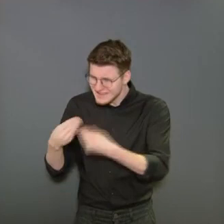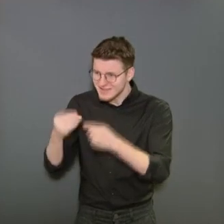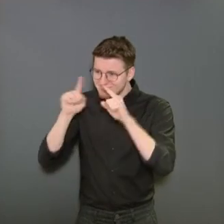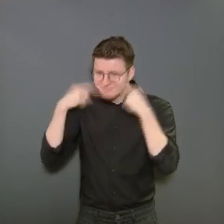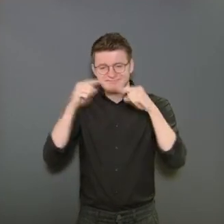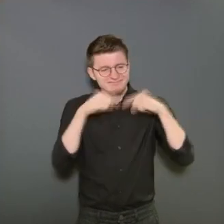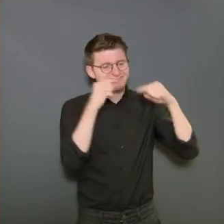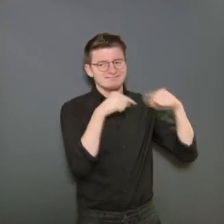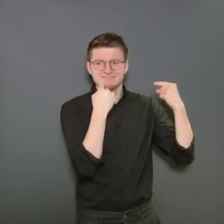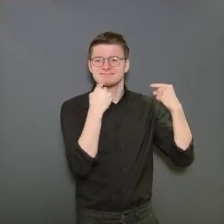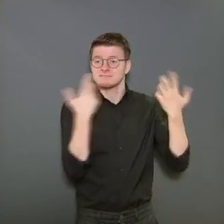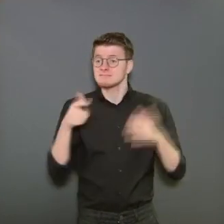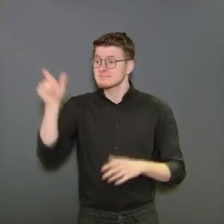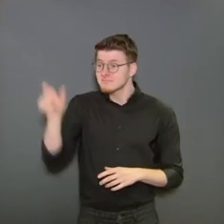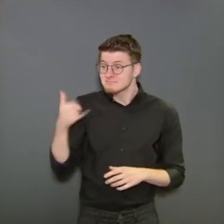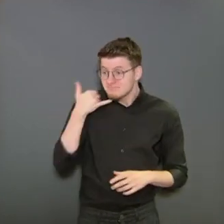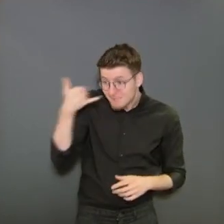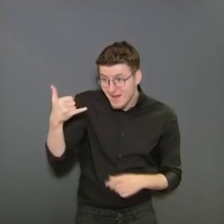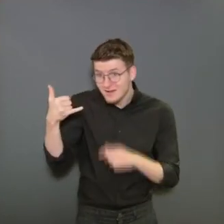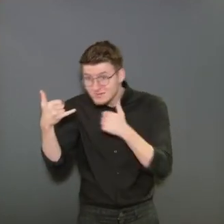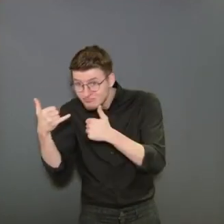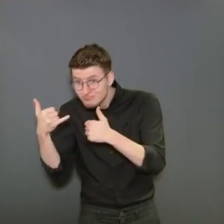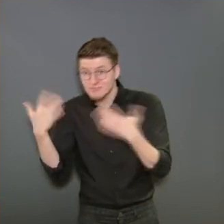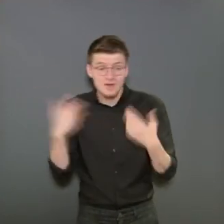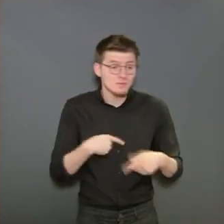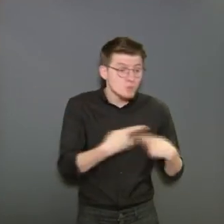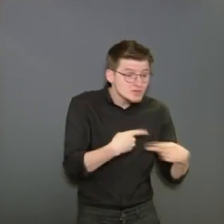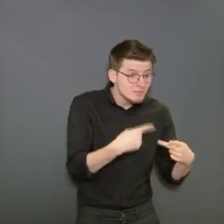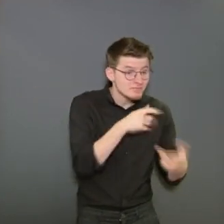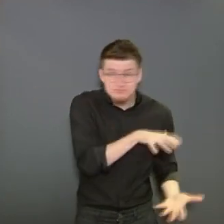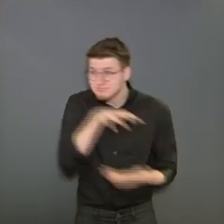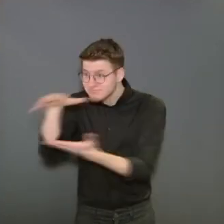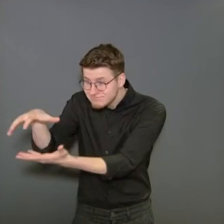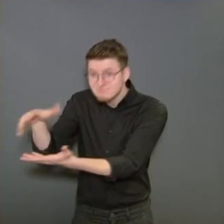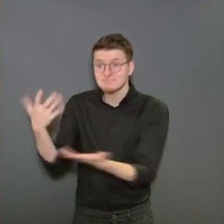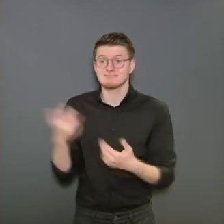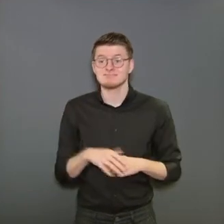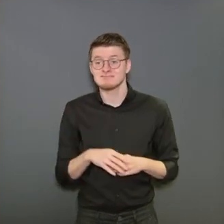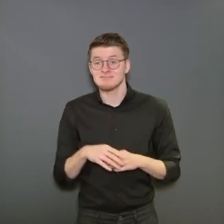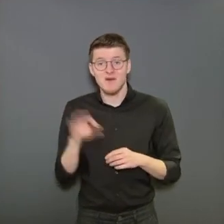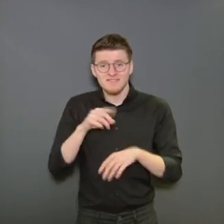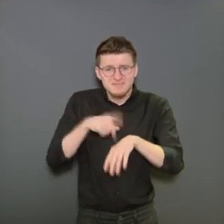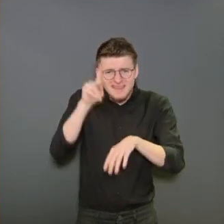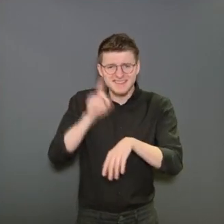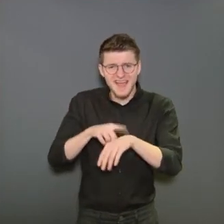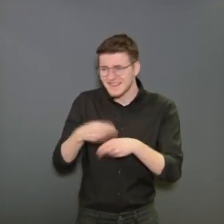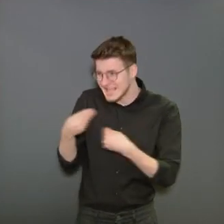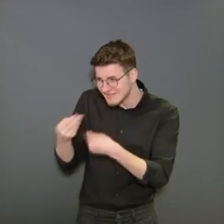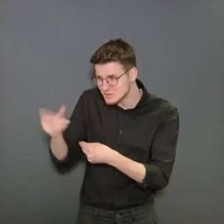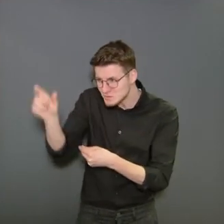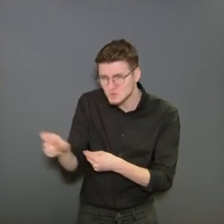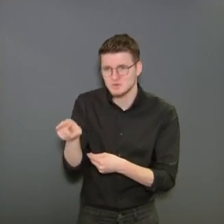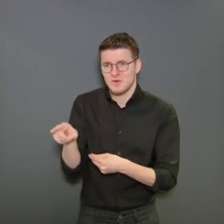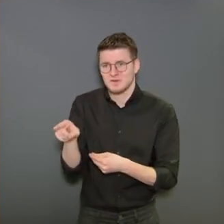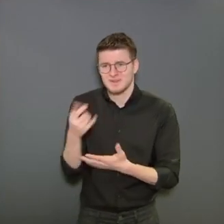quelqu'un dans votre entourage qui vit difficilement la situation ? Peut-être pouvez-vous dégager un peu plus de temps les uns